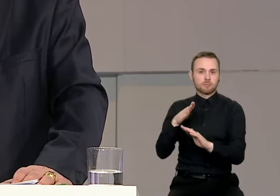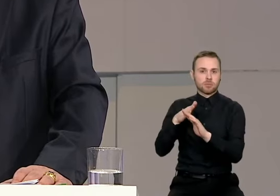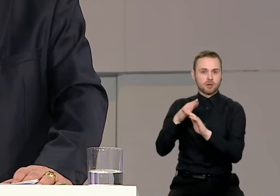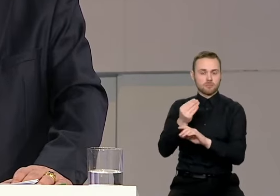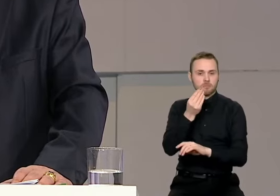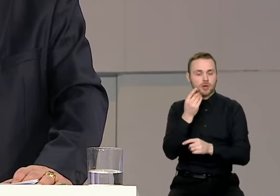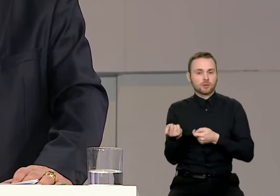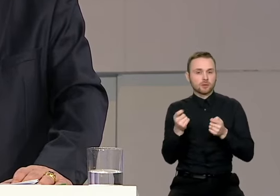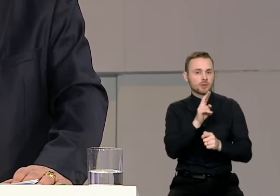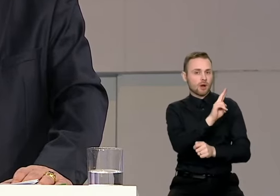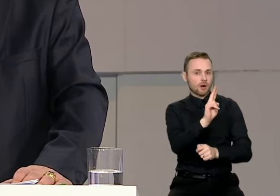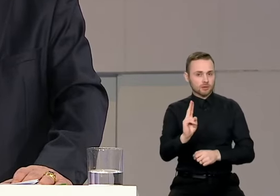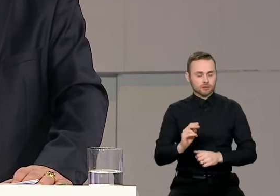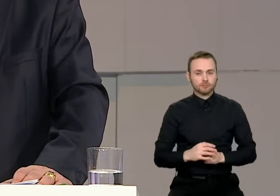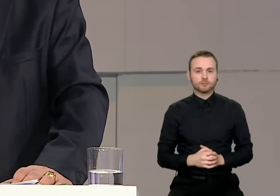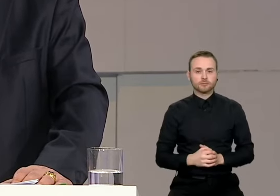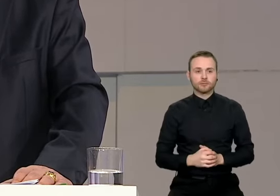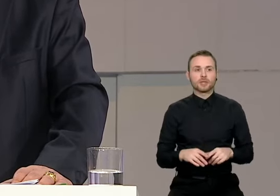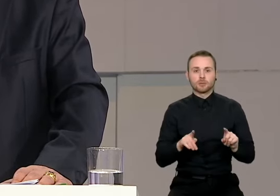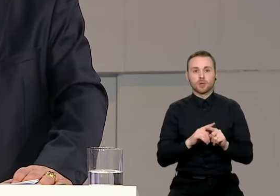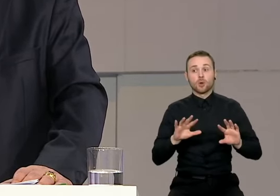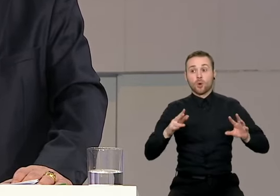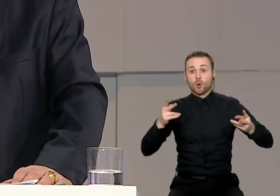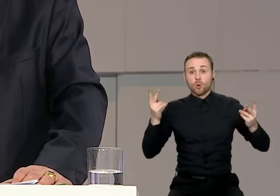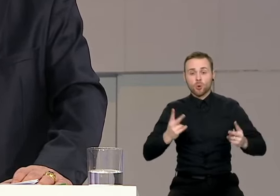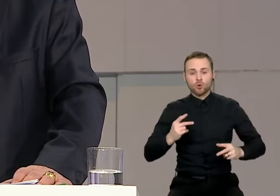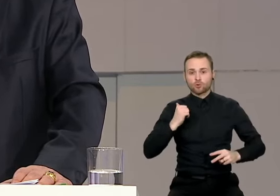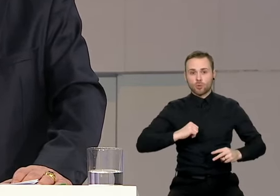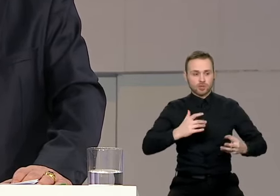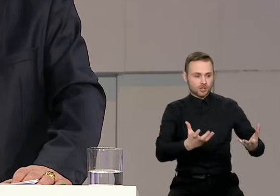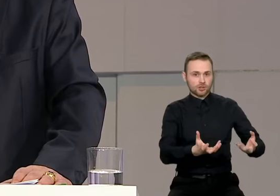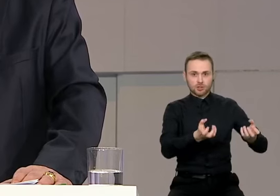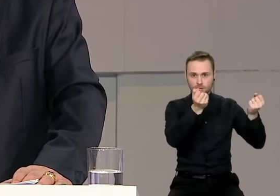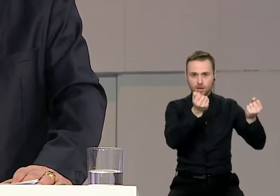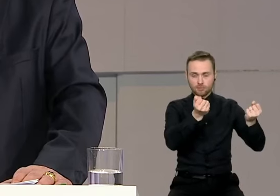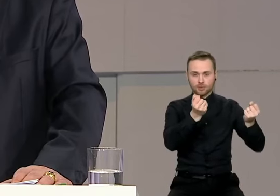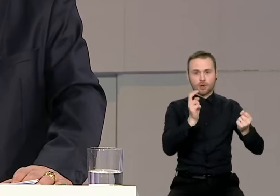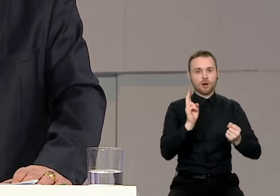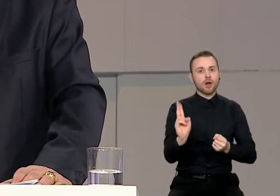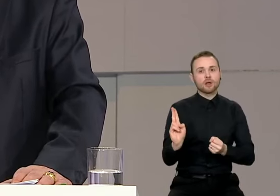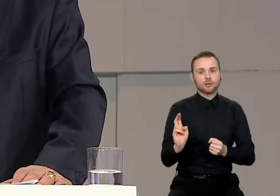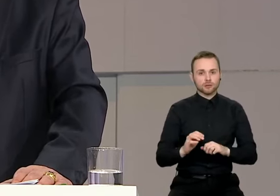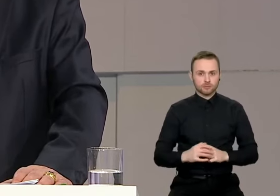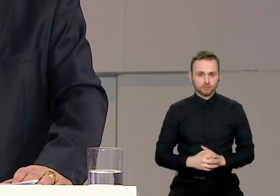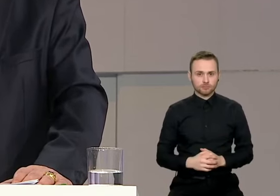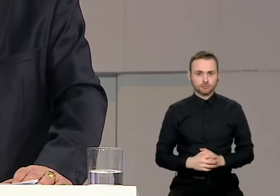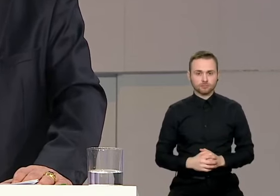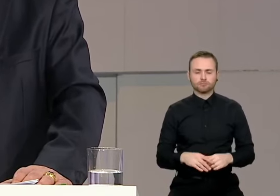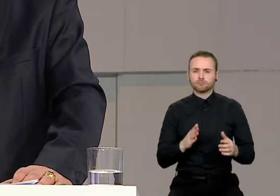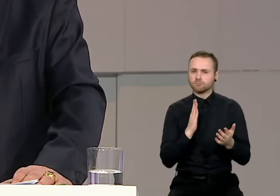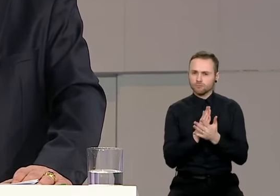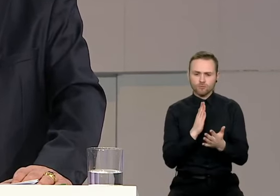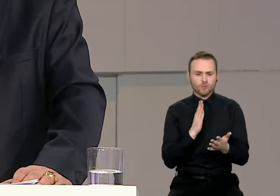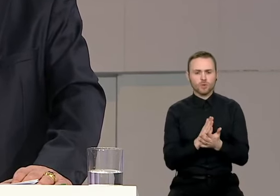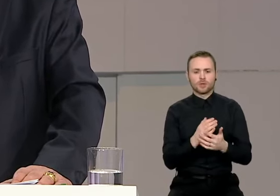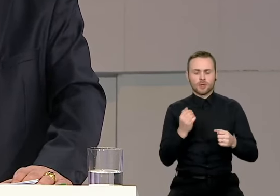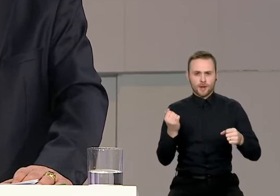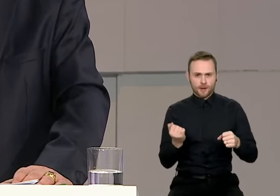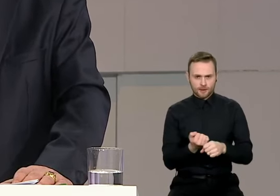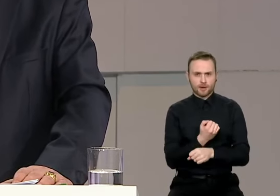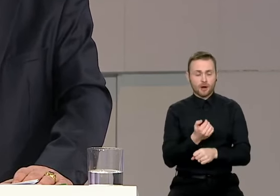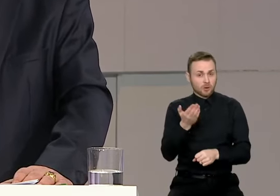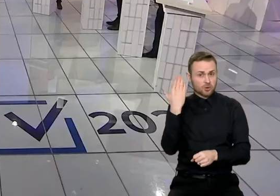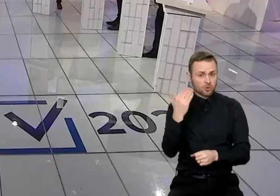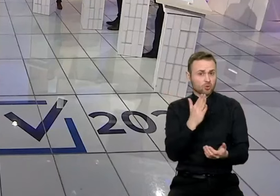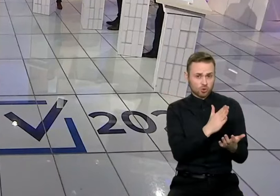priemonėm esant poreikius žmonės evakuoti, nes labai skirtingi ir iškiai momentai. Turi būtų sudaryti gražintas atgal, nes